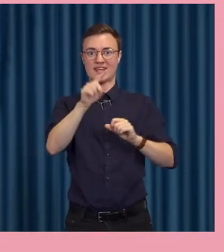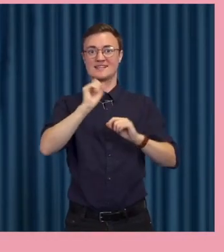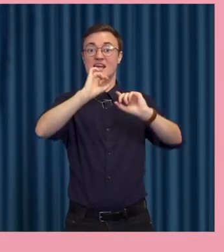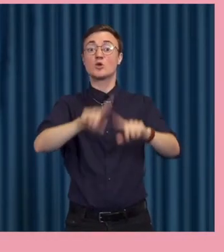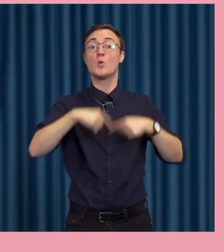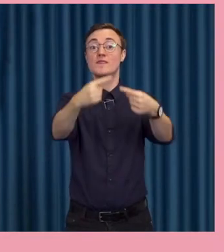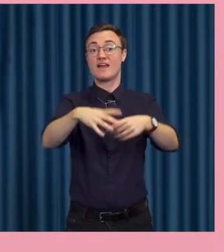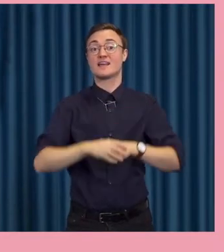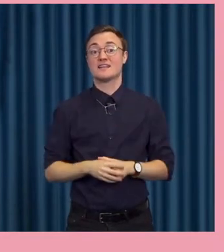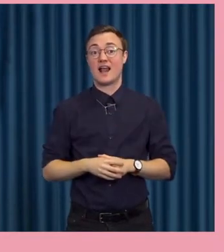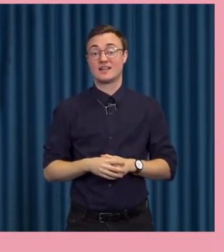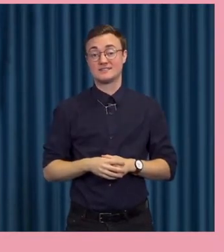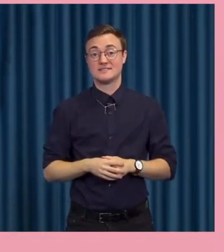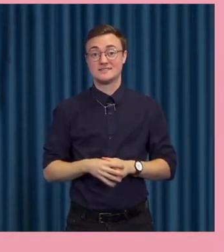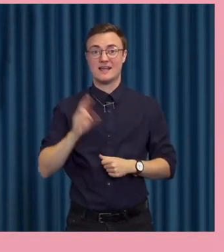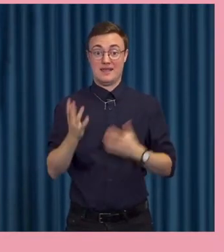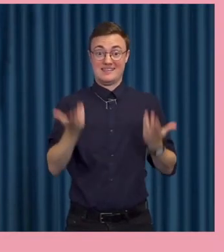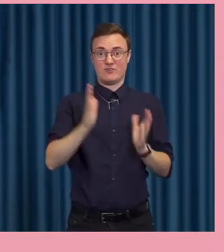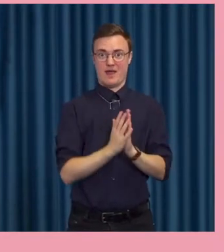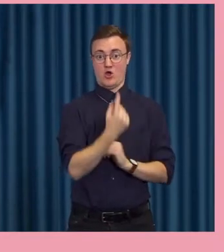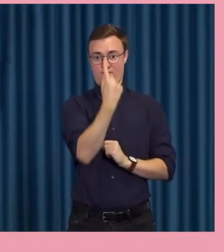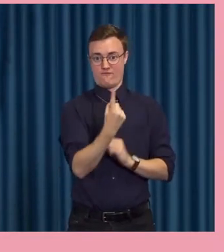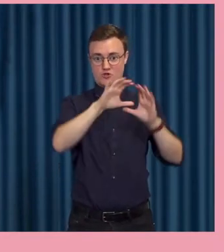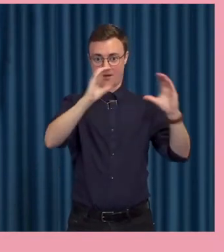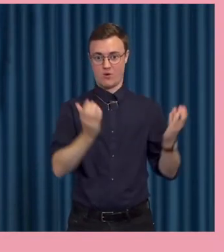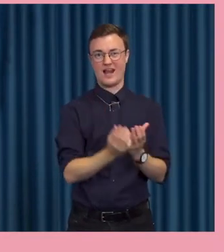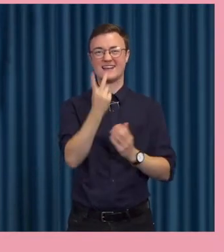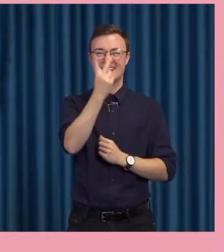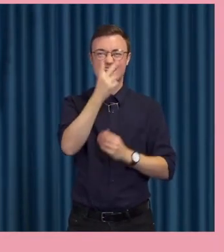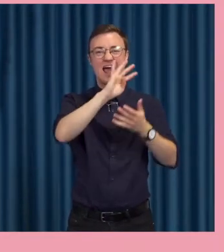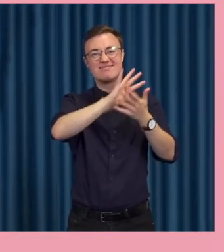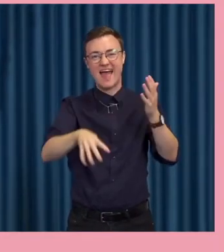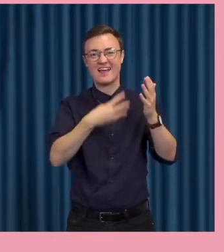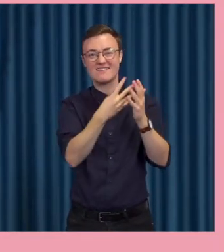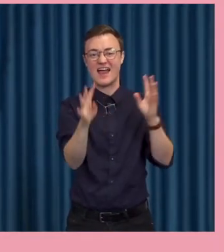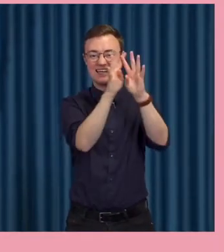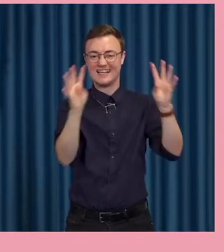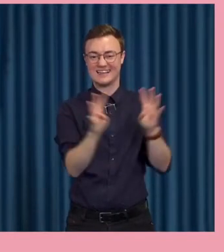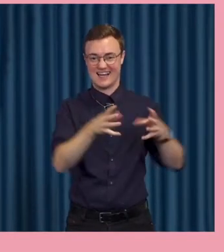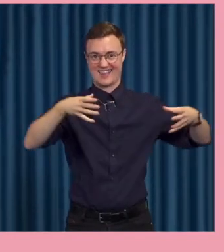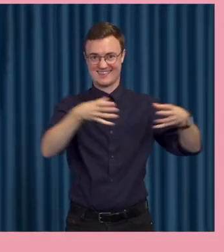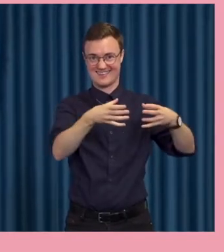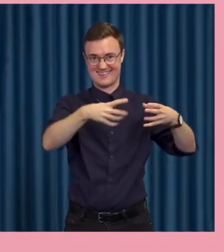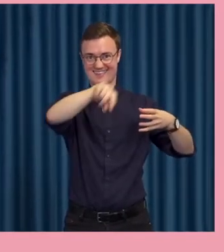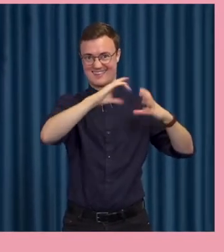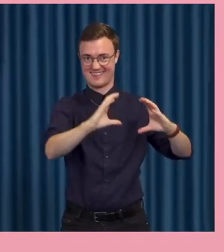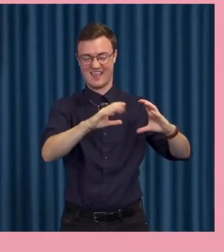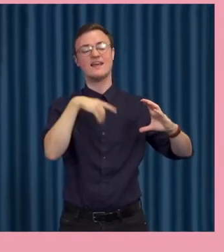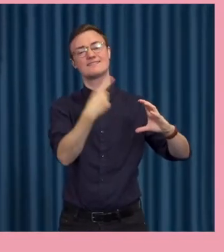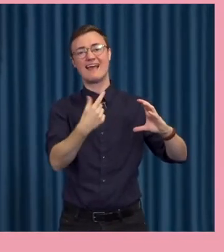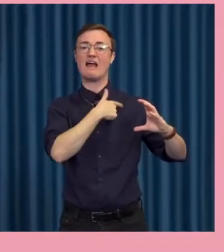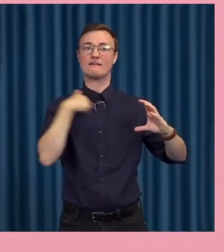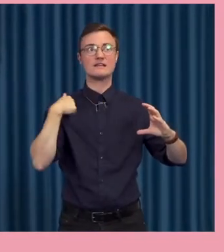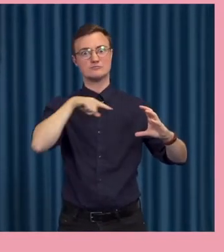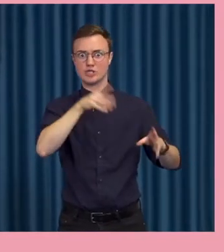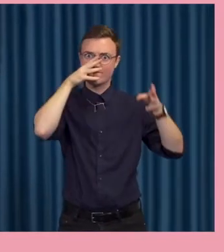det i kontrast mellan den första bollen, som då när ni ser nätverk och internet. Där har vi tänkt väldigt mycket